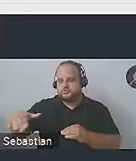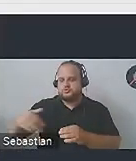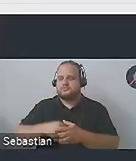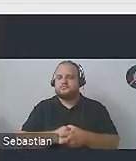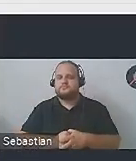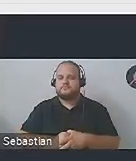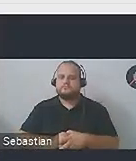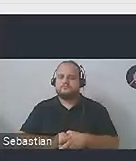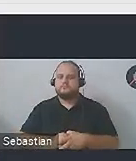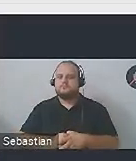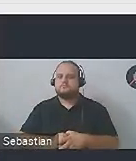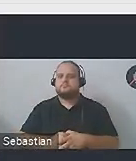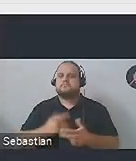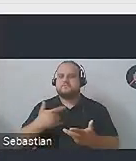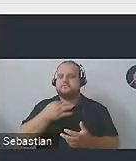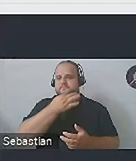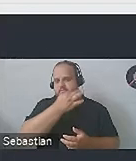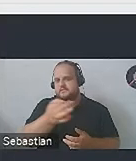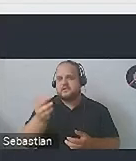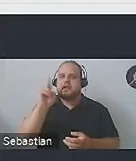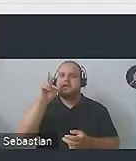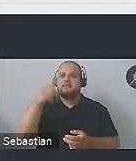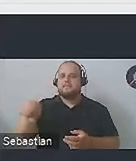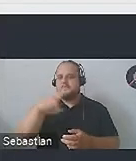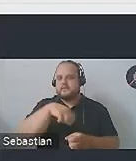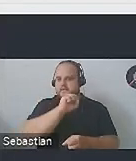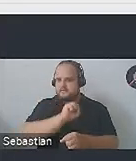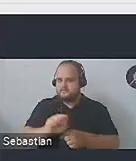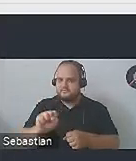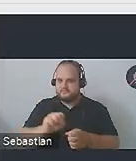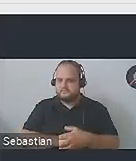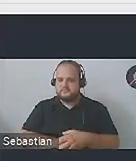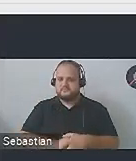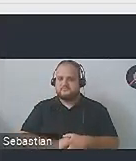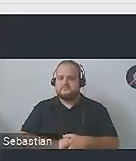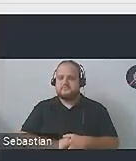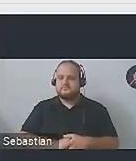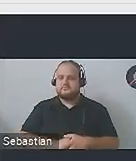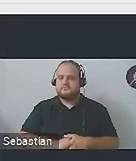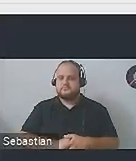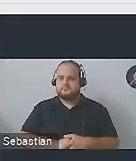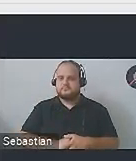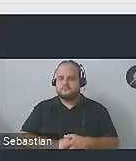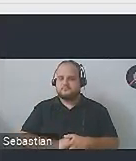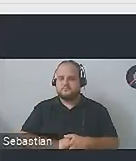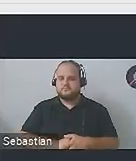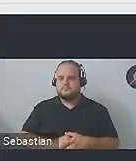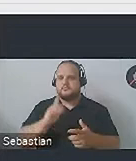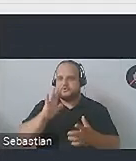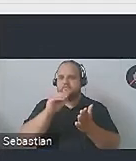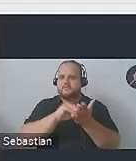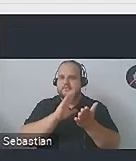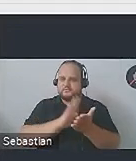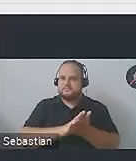I chciałabym Państwa zapytać, kim właściwie jesteście. Dobra. I teraz proszę wpisywać tam swoje odpowiedzi. Czy to